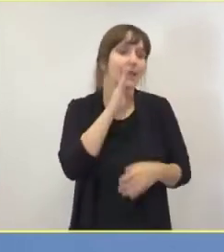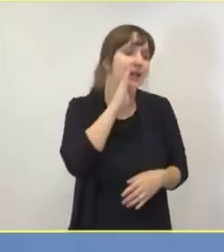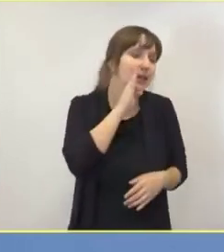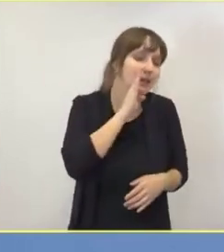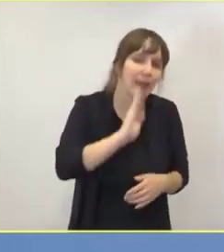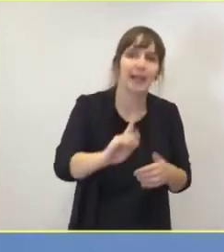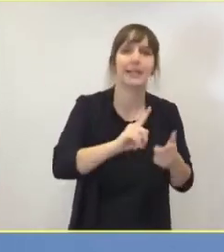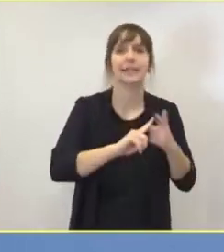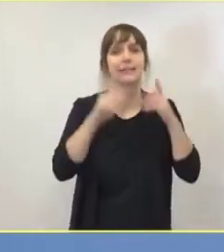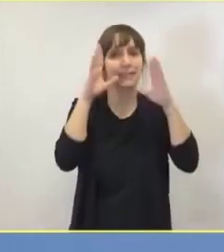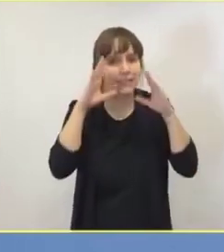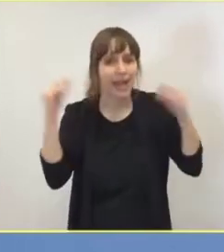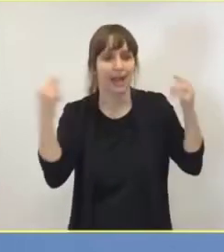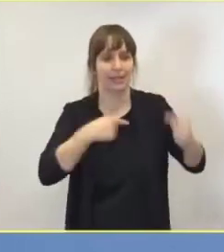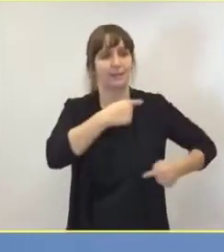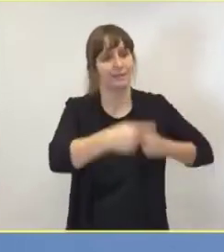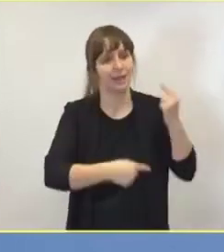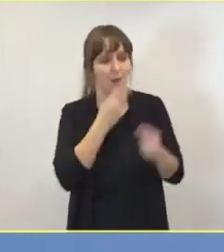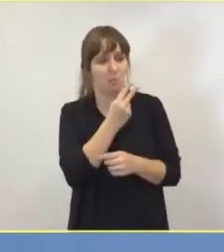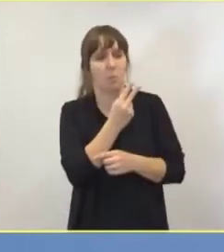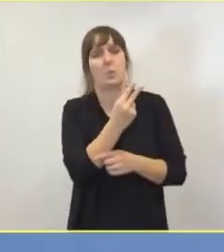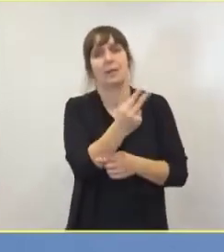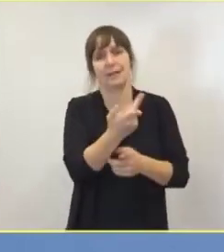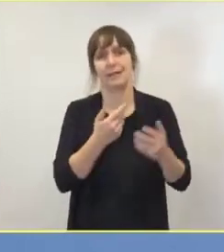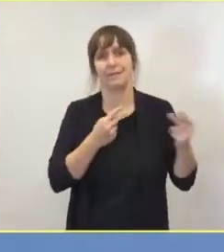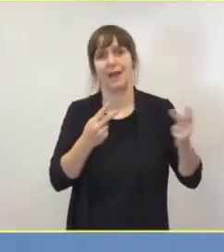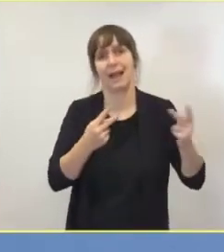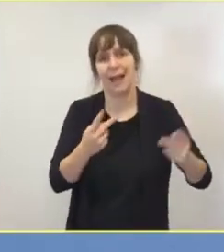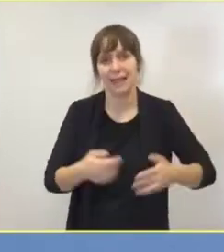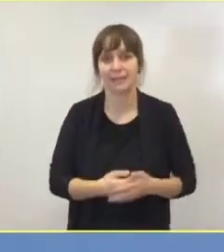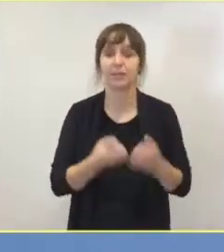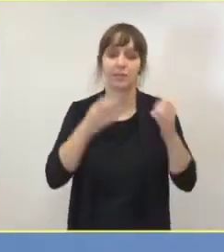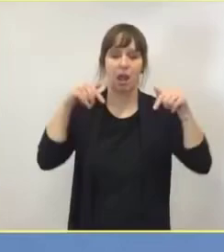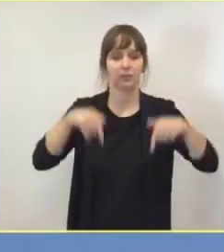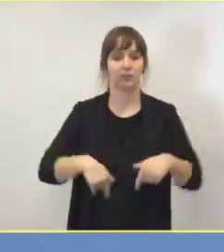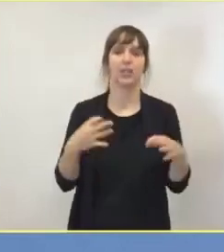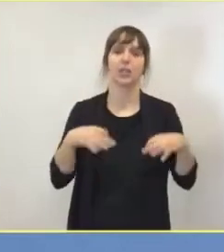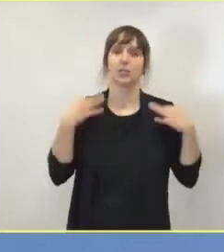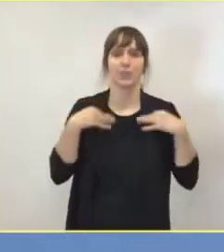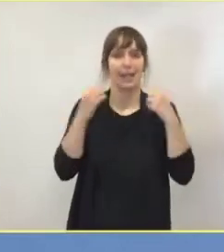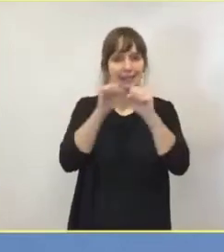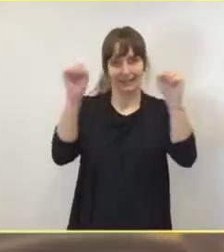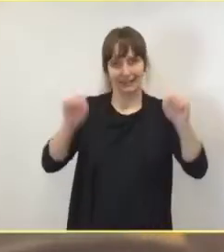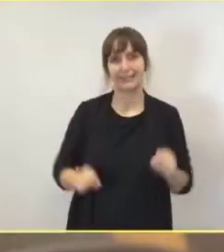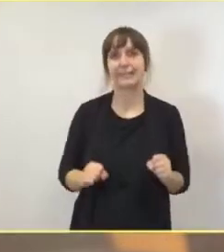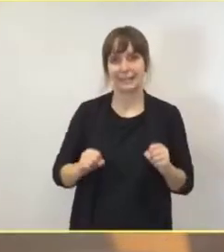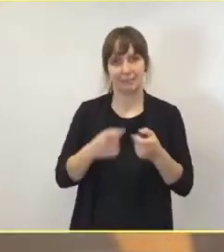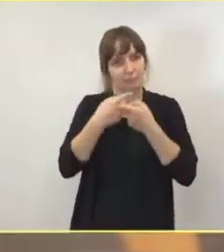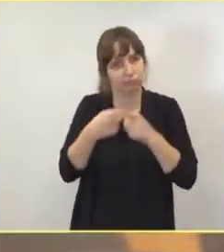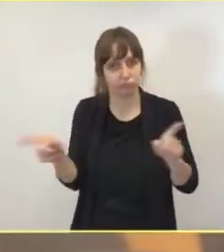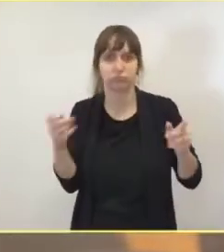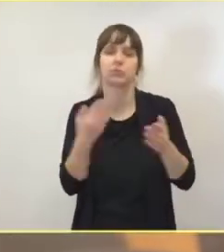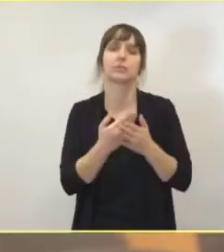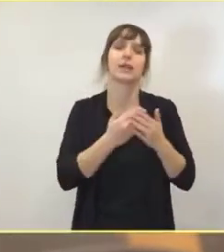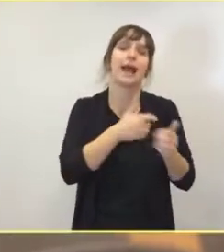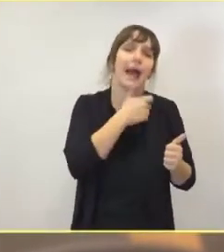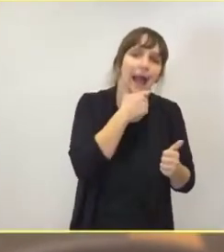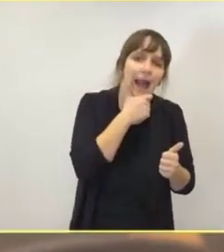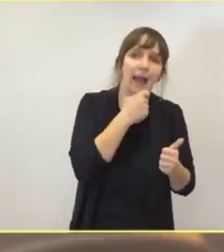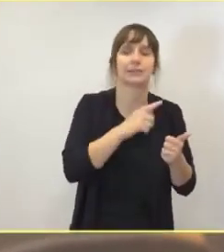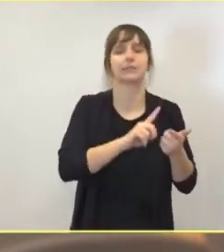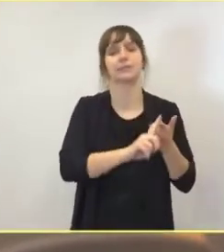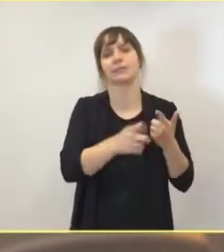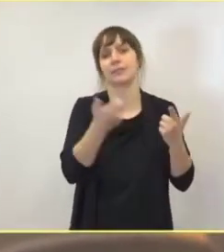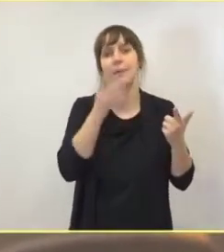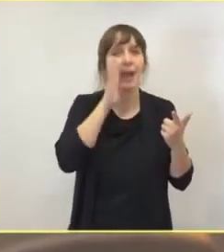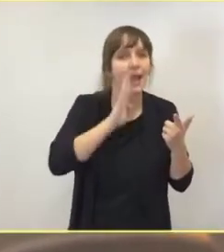nach. Wir haben aber ein ganz anderes Gesundheitssystem, und das zeichnet uns natürlich auch gegenüber Belgien, Niederlanden und Großbritannien aus. Wir haben ein sehr,